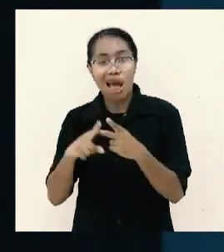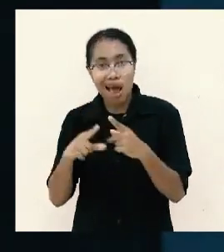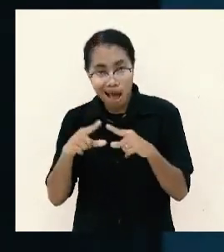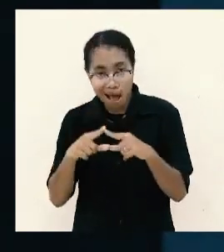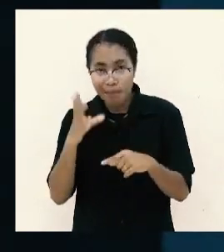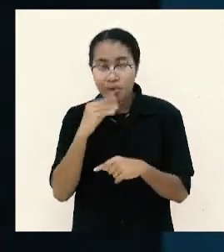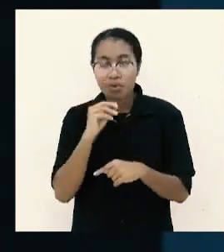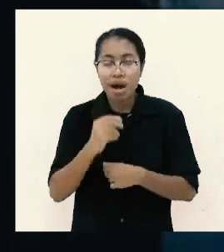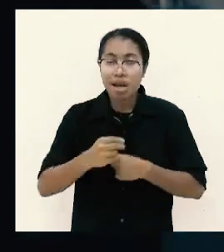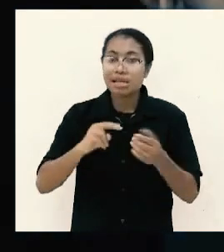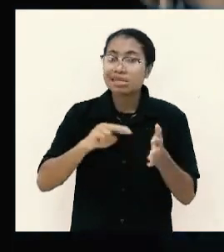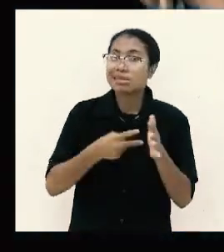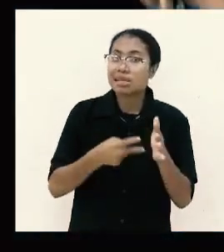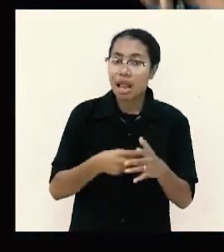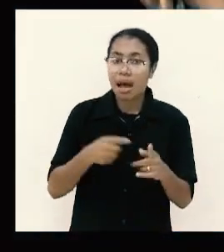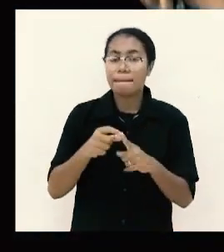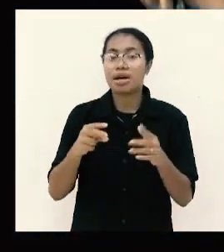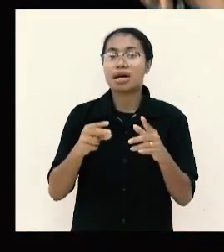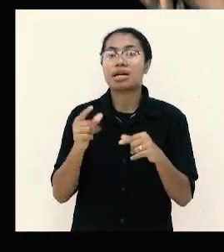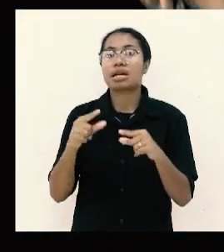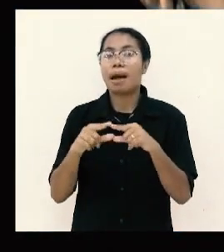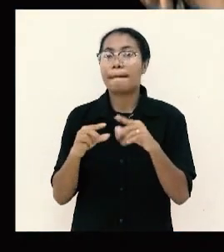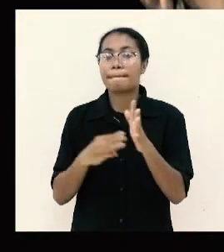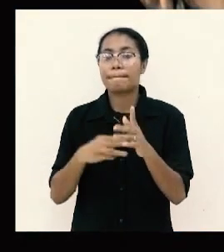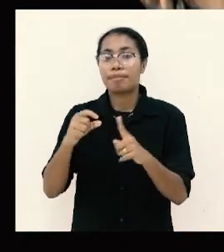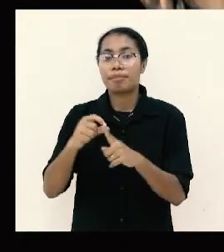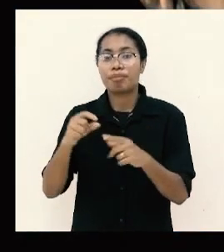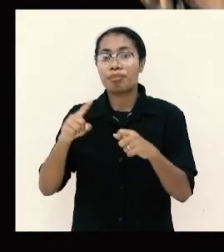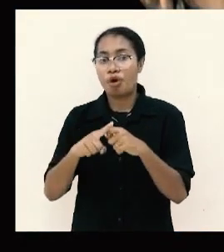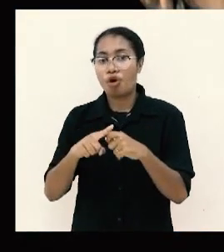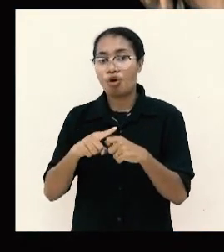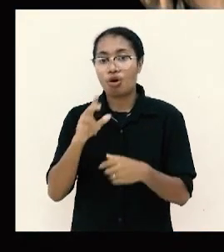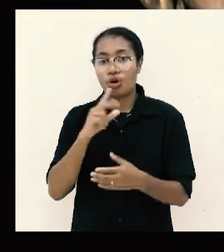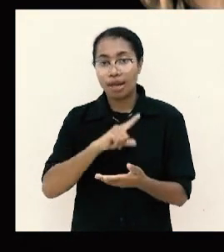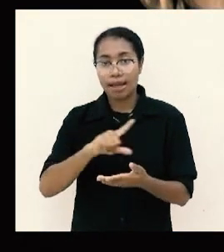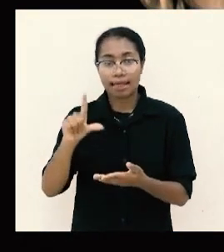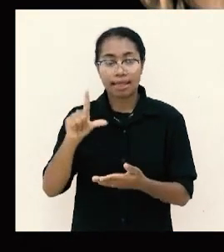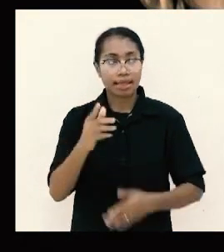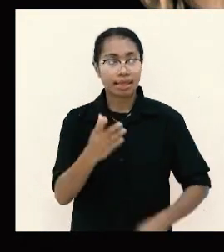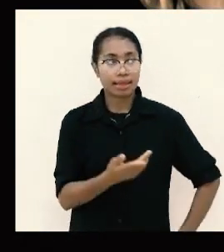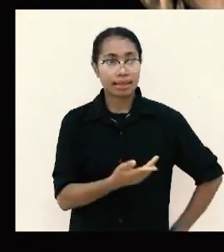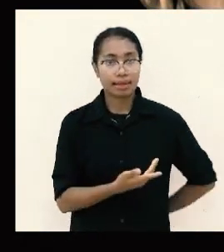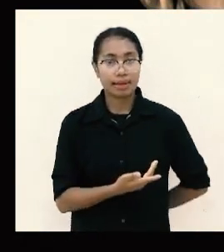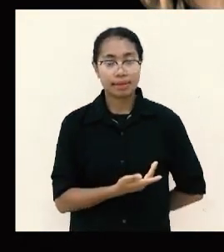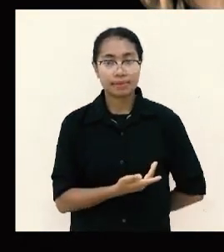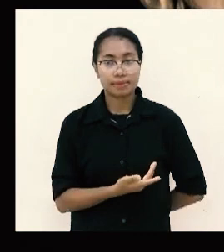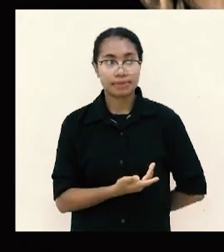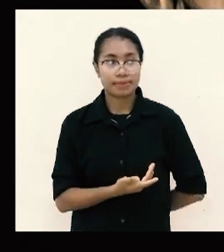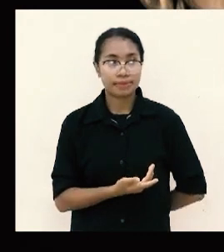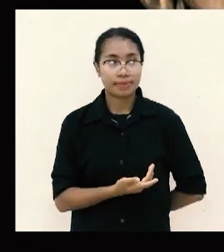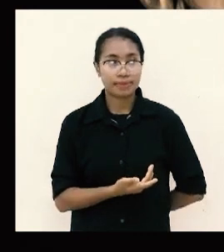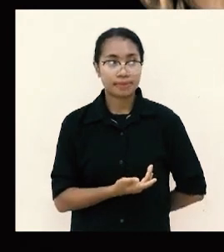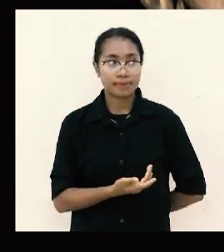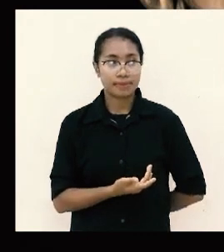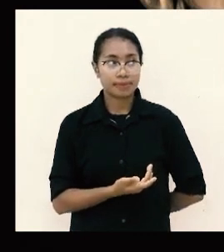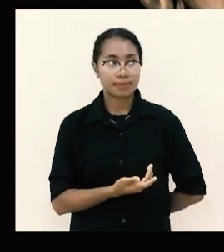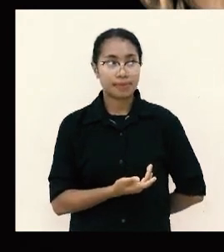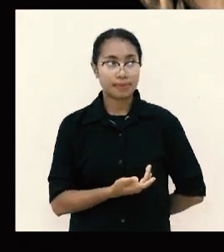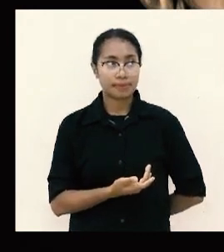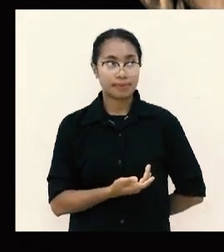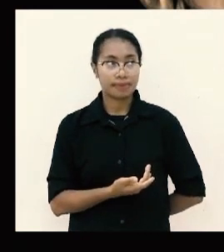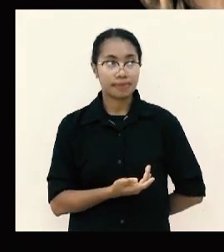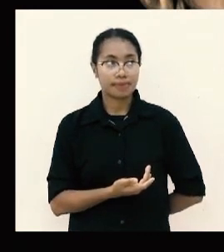jemaat jemaat lain telah kurampok dengan menerima tunjangan dari mereka supaya aku dapat melayani kamu dan